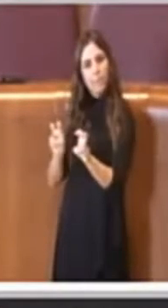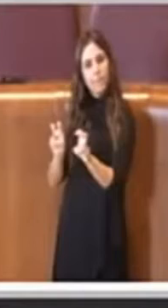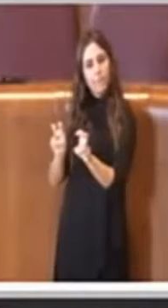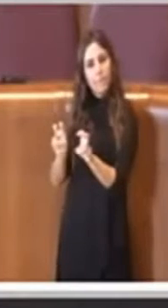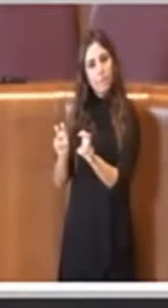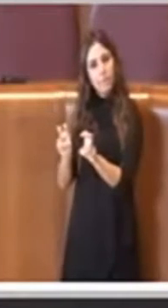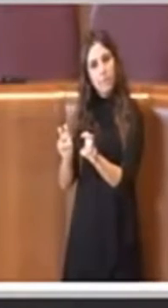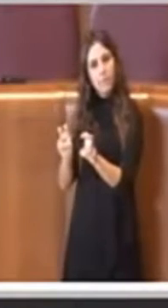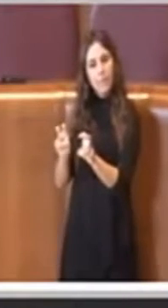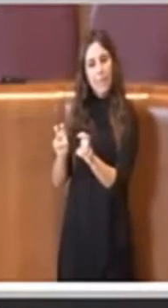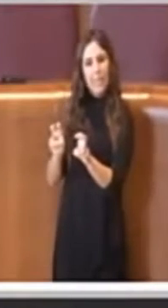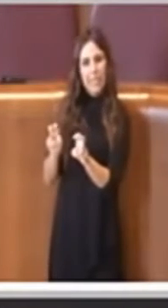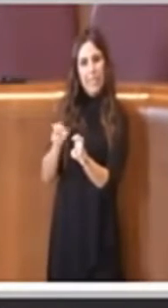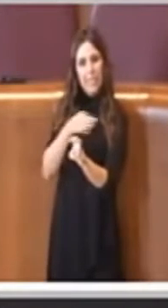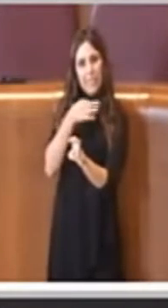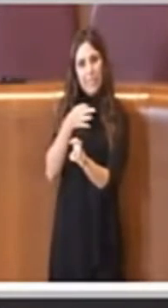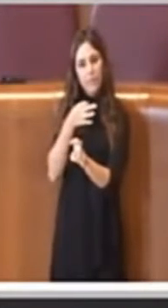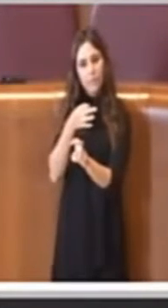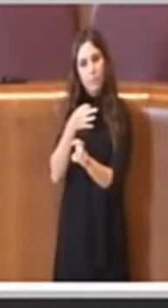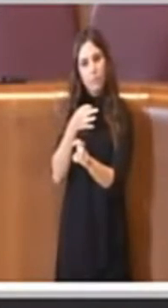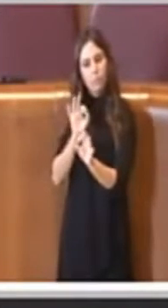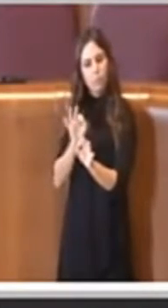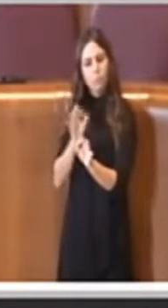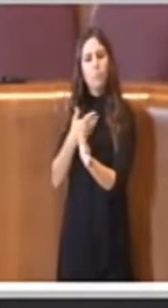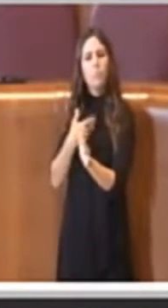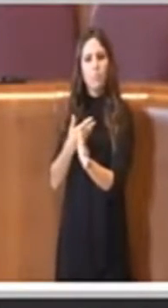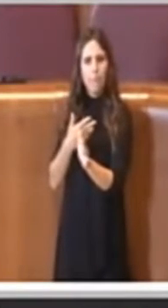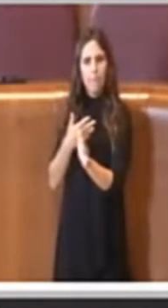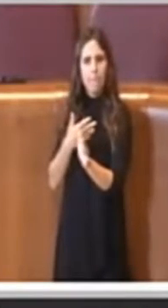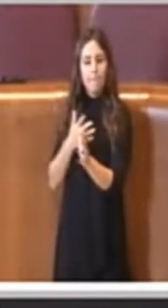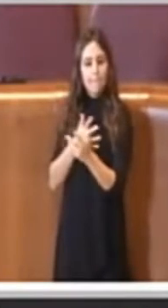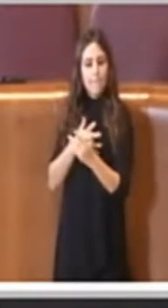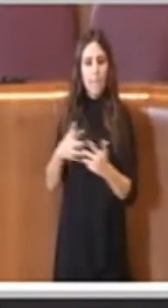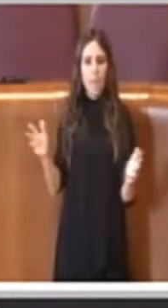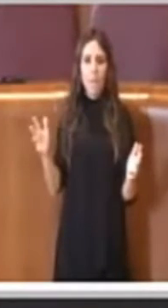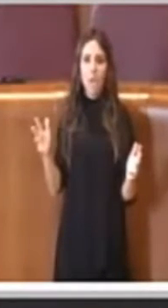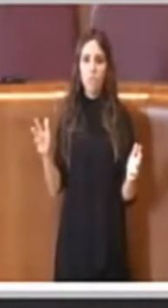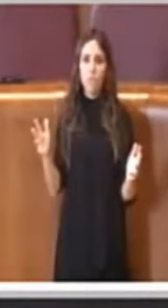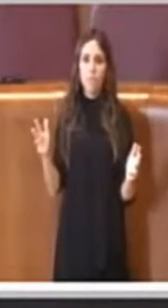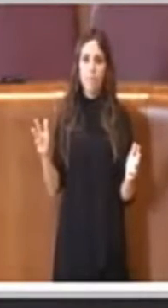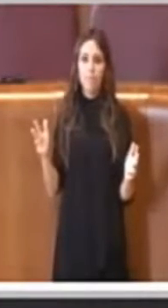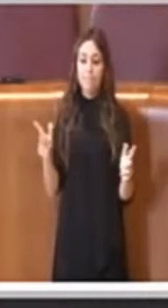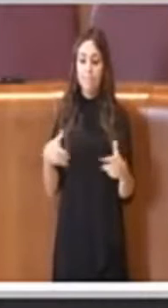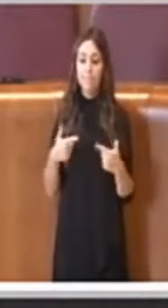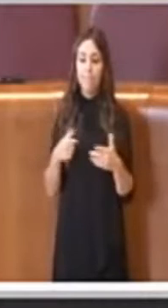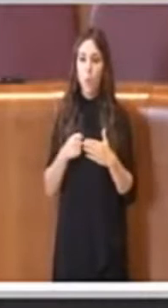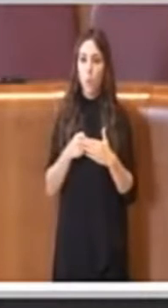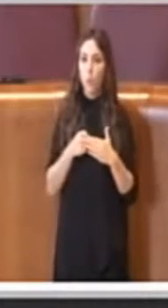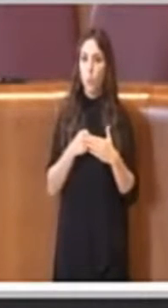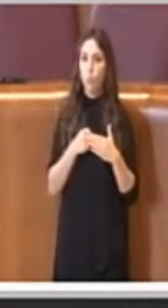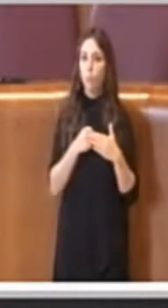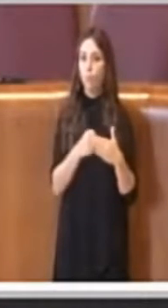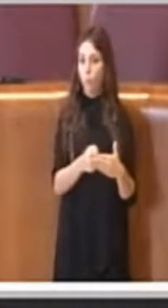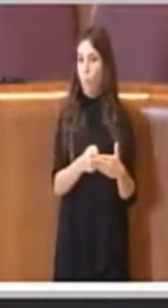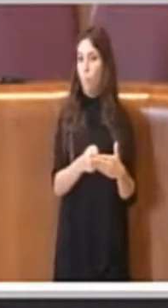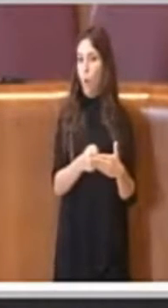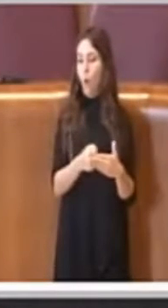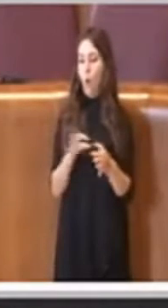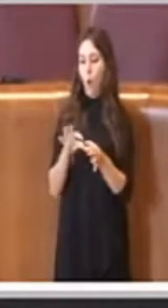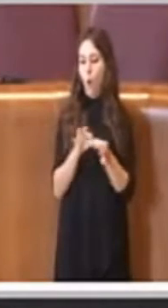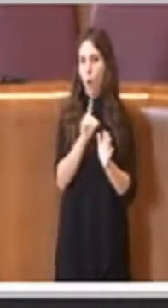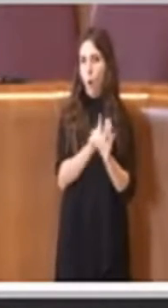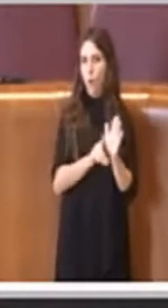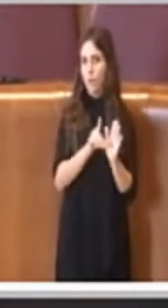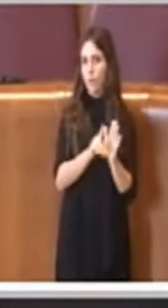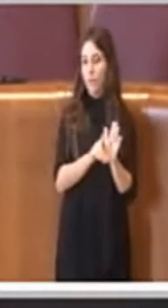questa maggioranza ovviamente sostiene questa delibera, è un